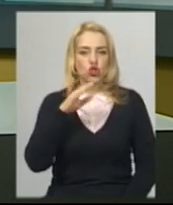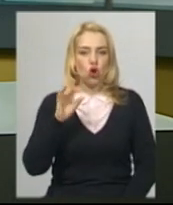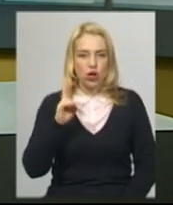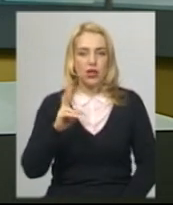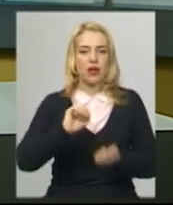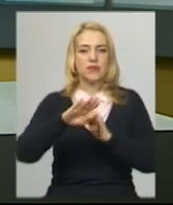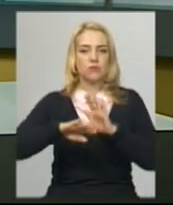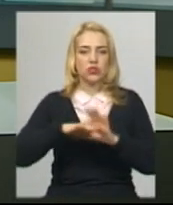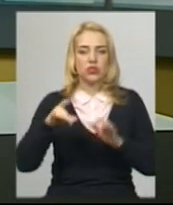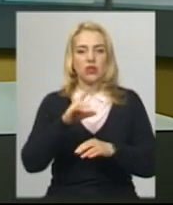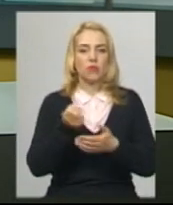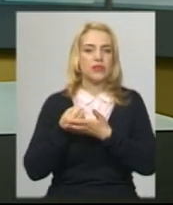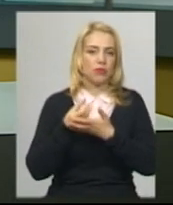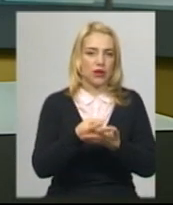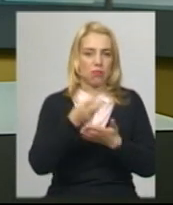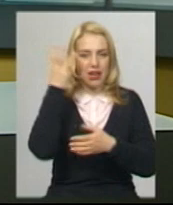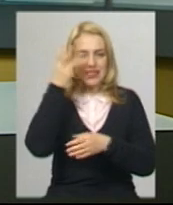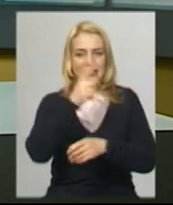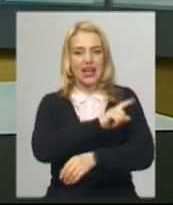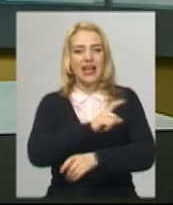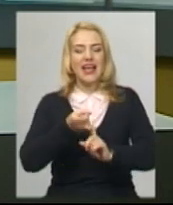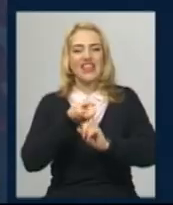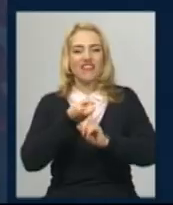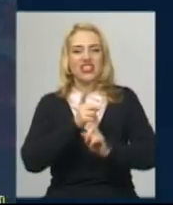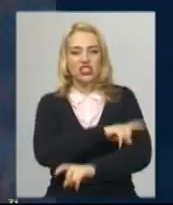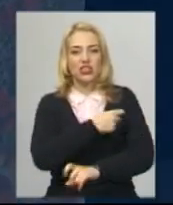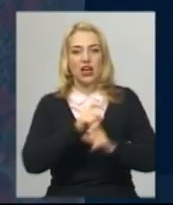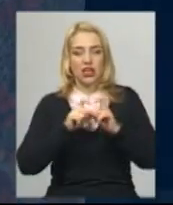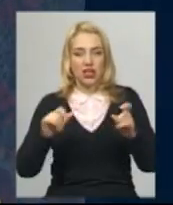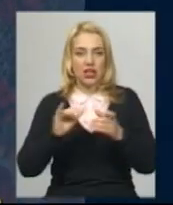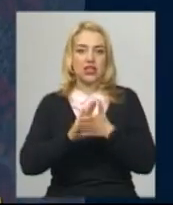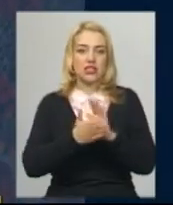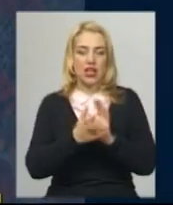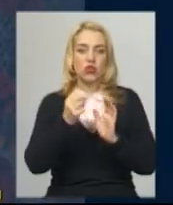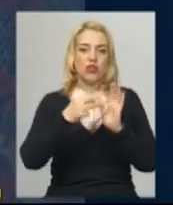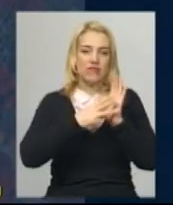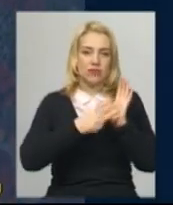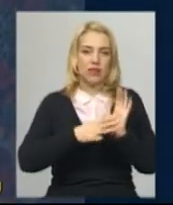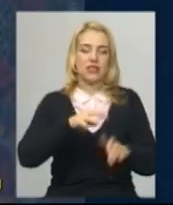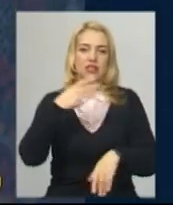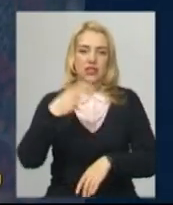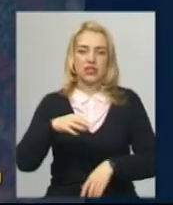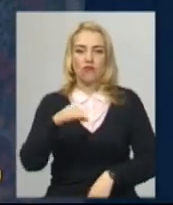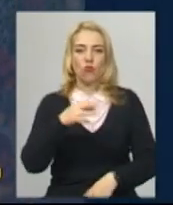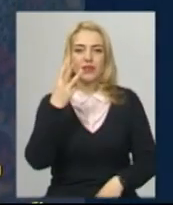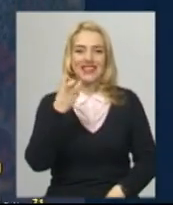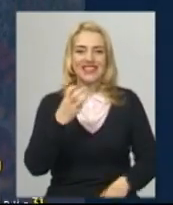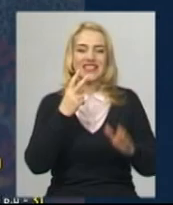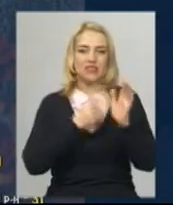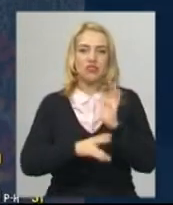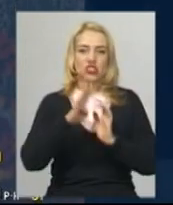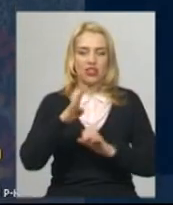госпіталізували до Хмельницької інфекційної лікарні. Таким чином, станом на 18.30 в області 374